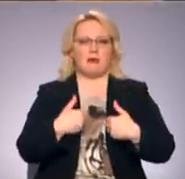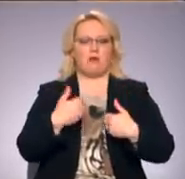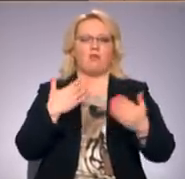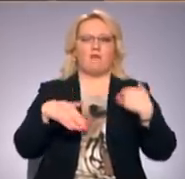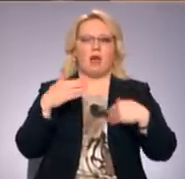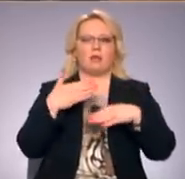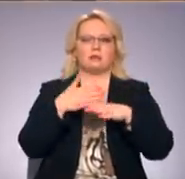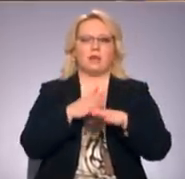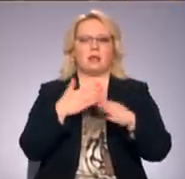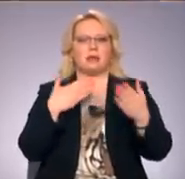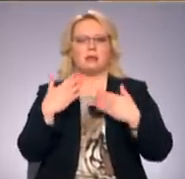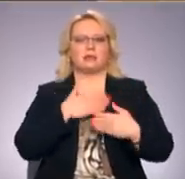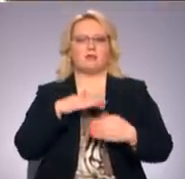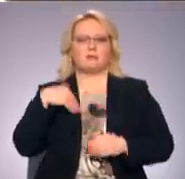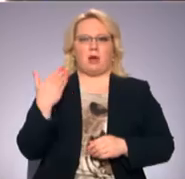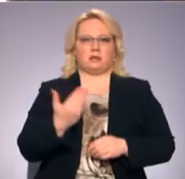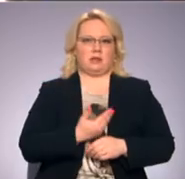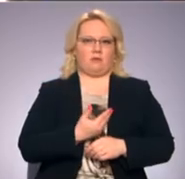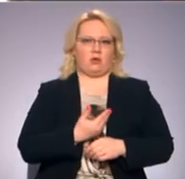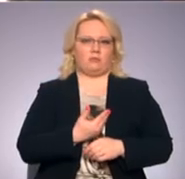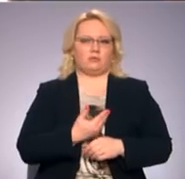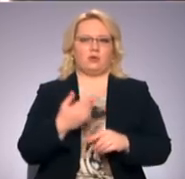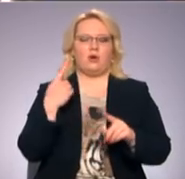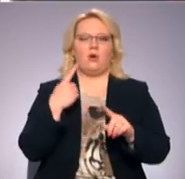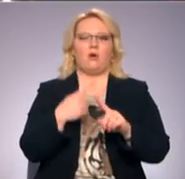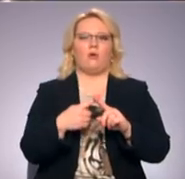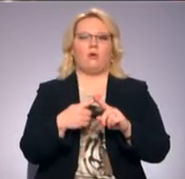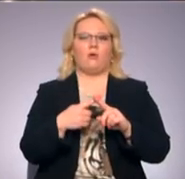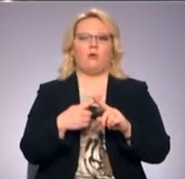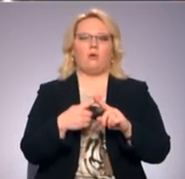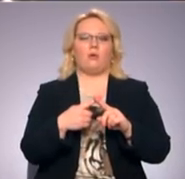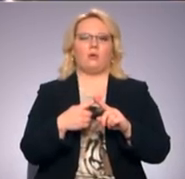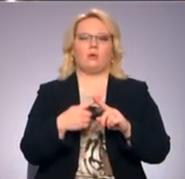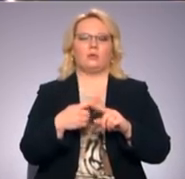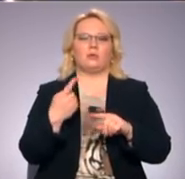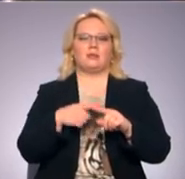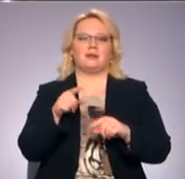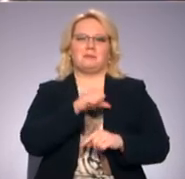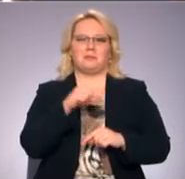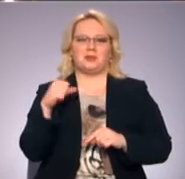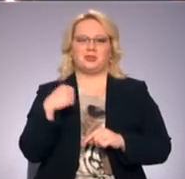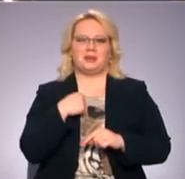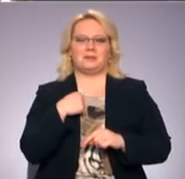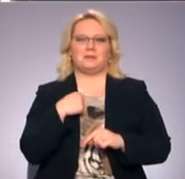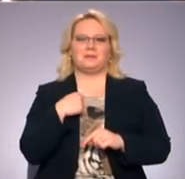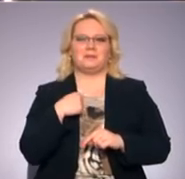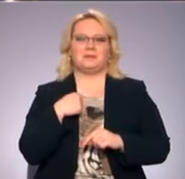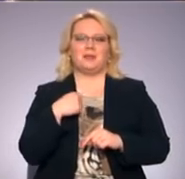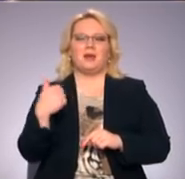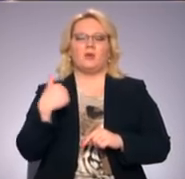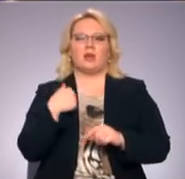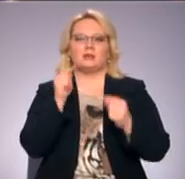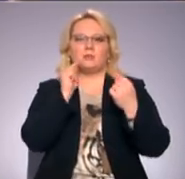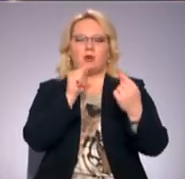pārdzīvojumos. Protests, kurš notiek reizēm ir vairāk manī pašā. Es